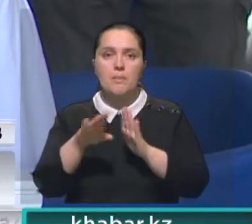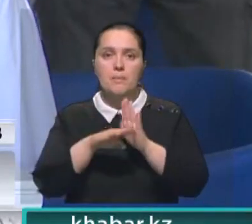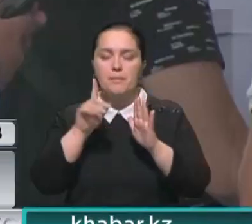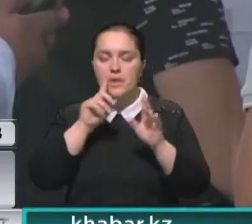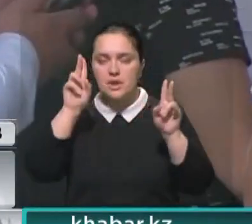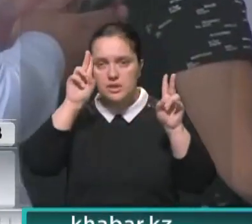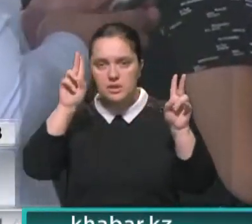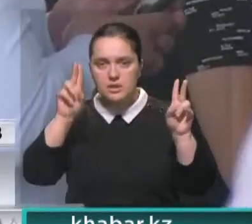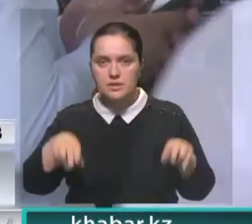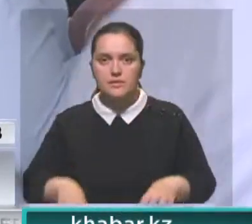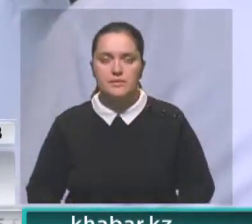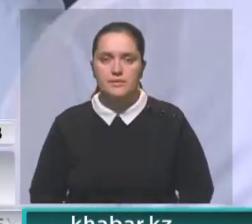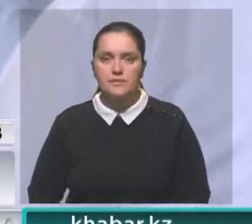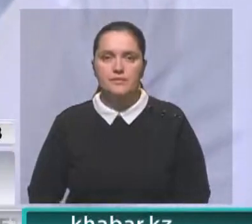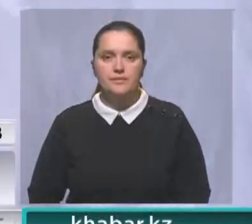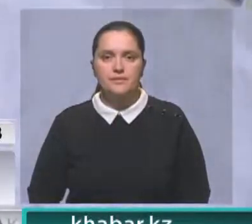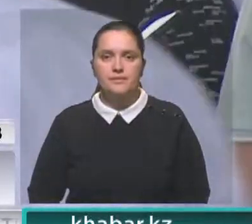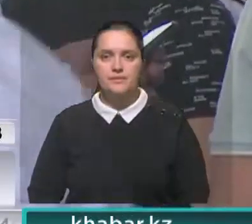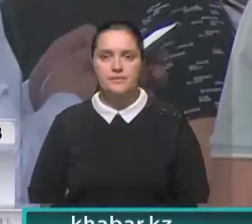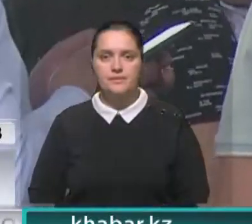возобновления программы пока неизвестна.